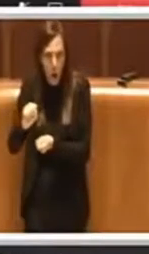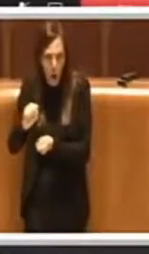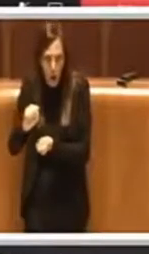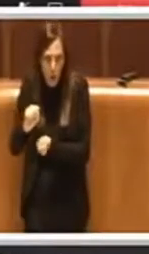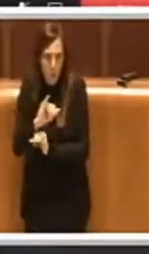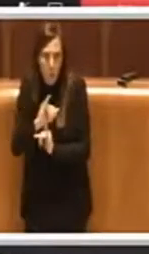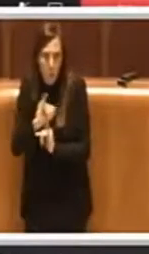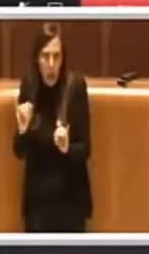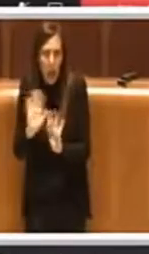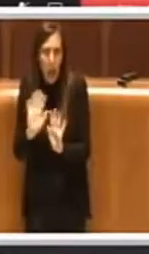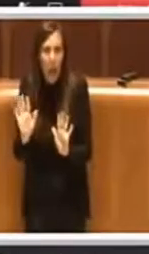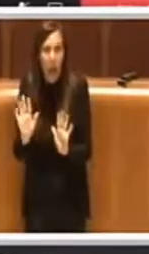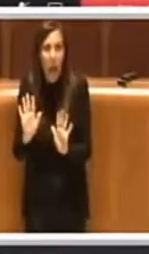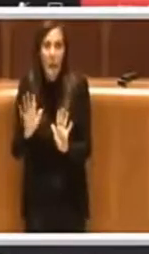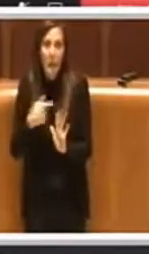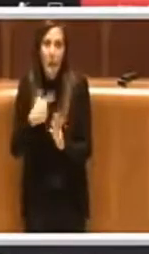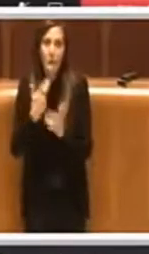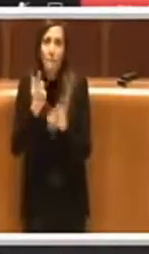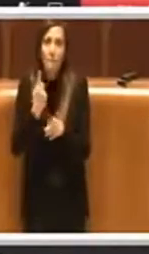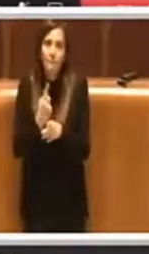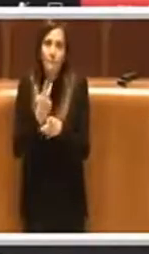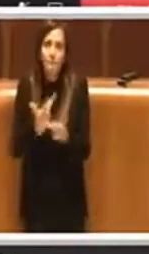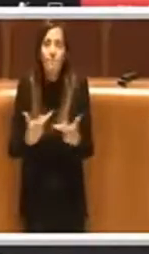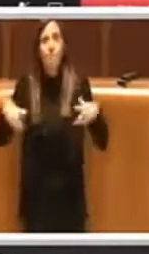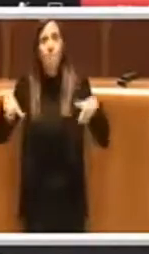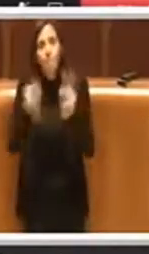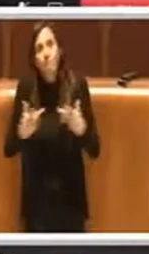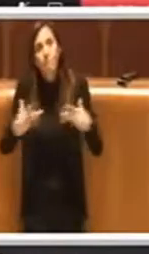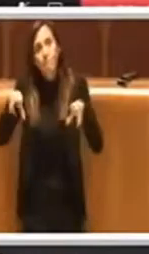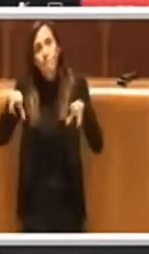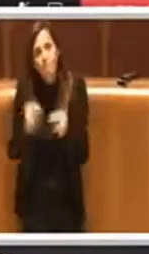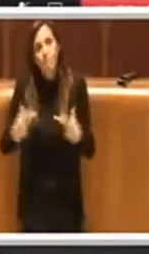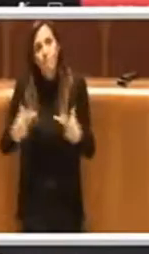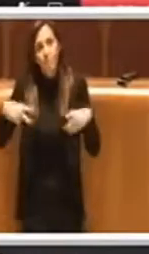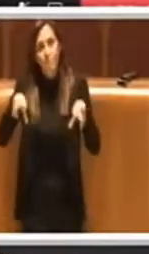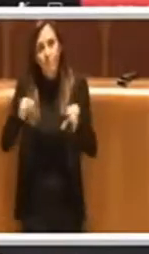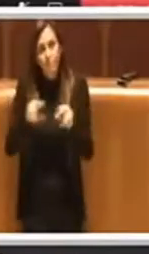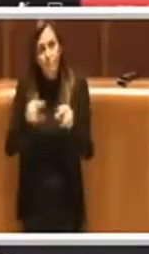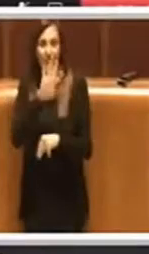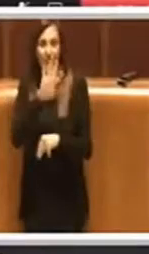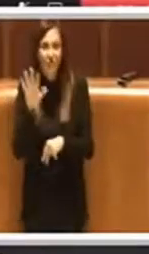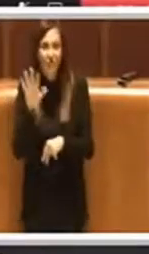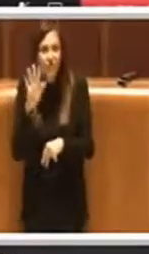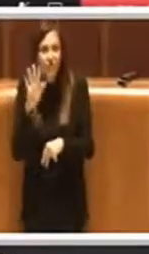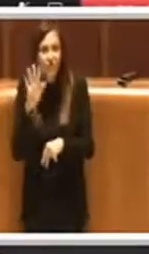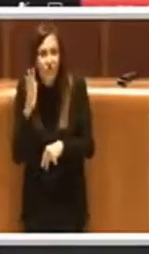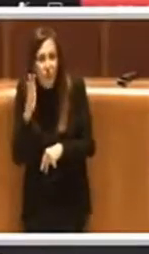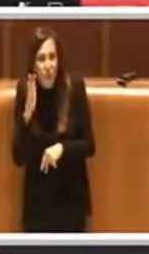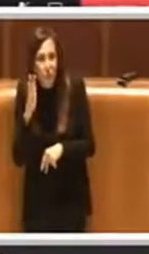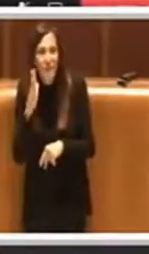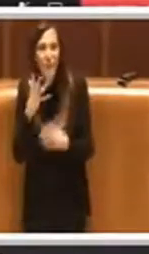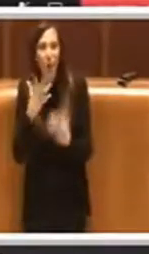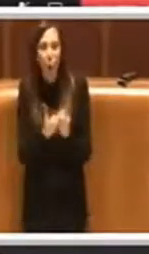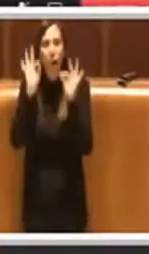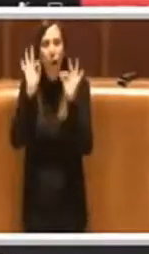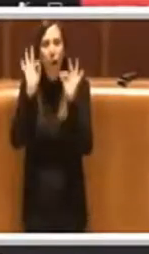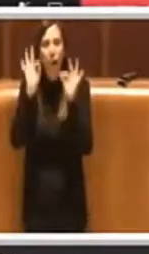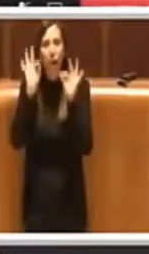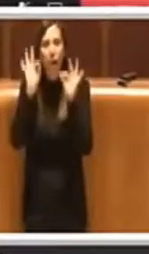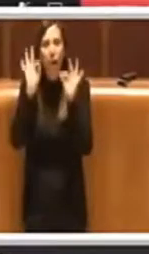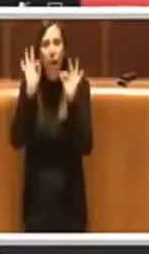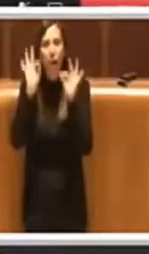lo devo ripetere più volte perché a quanto pare il concetto non passa.